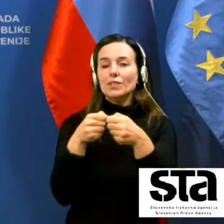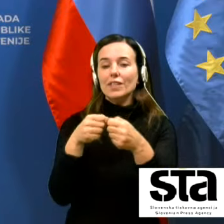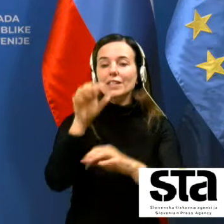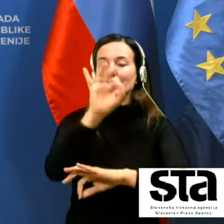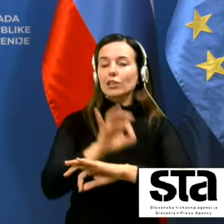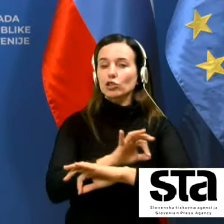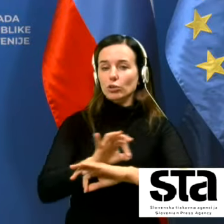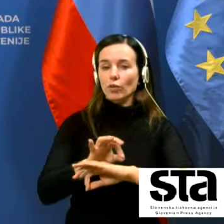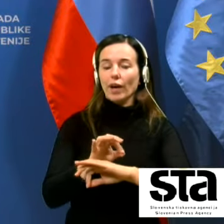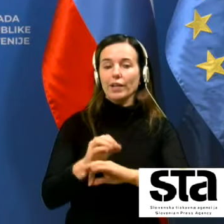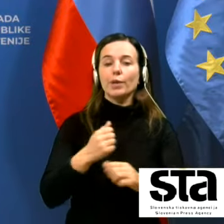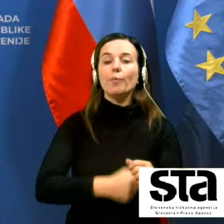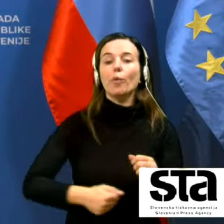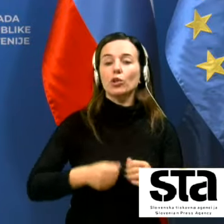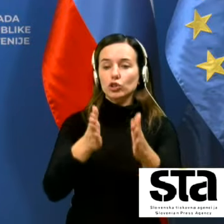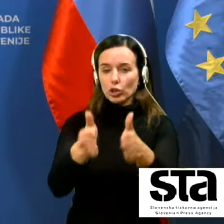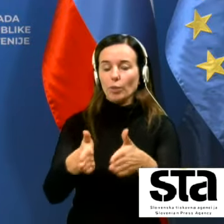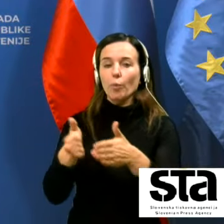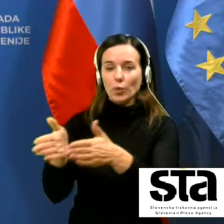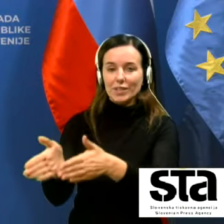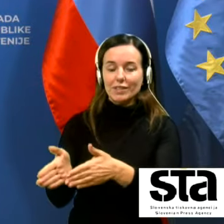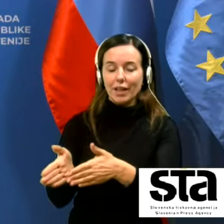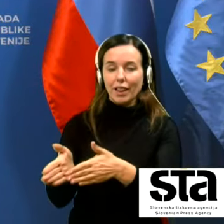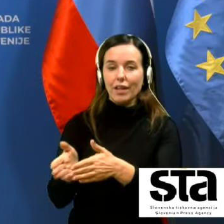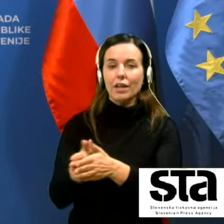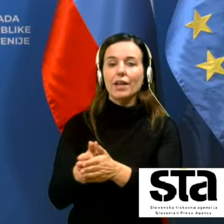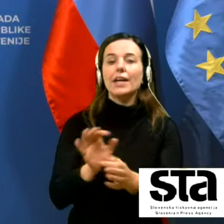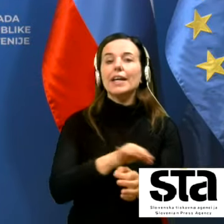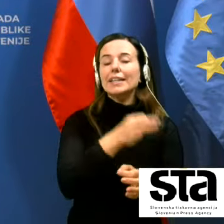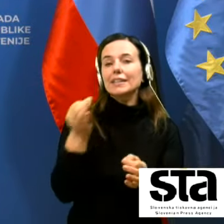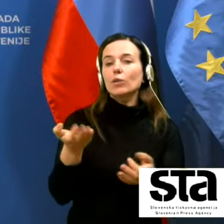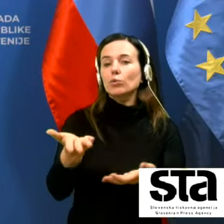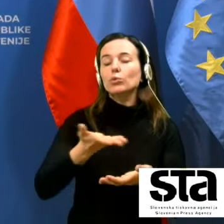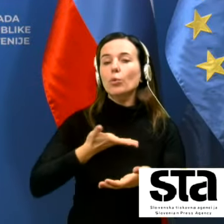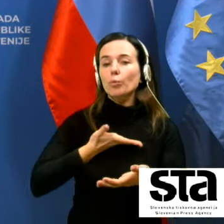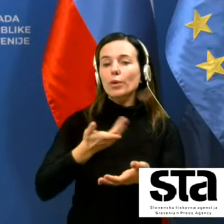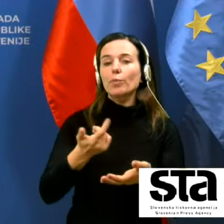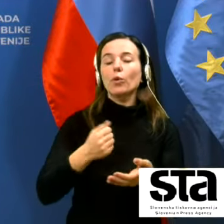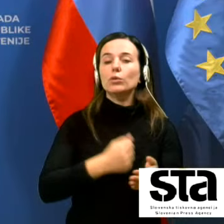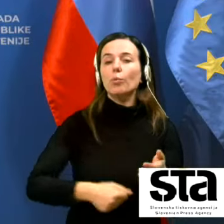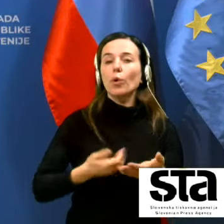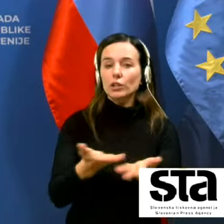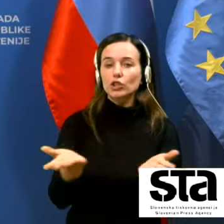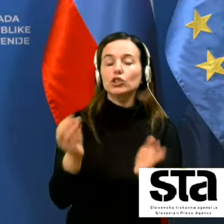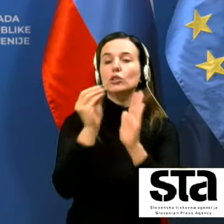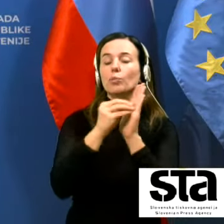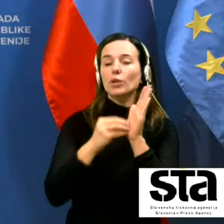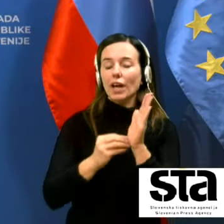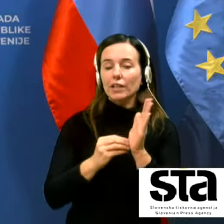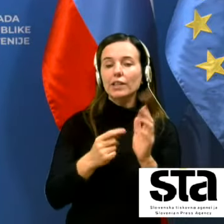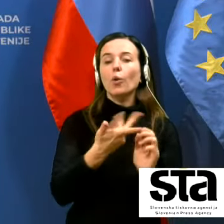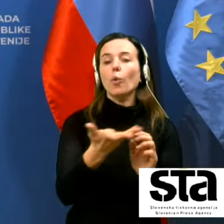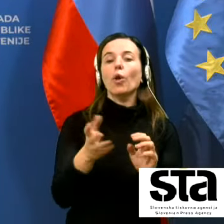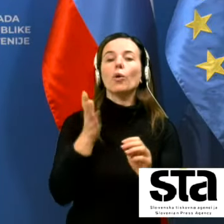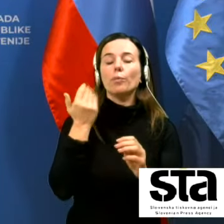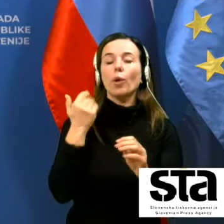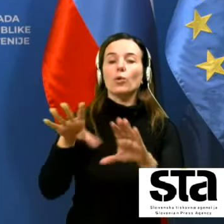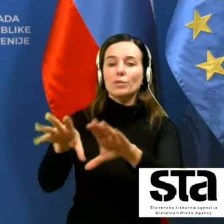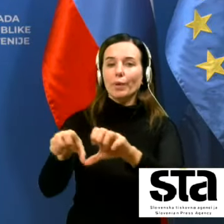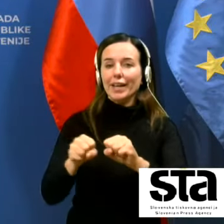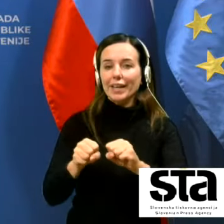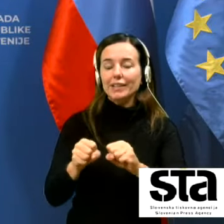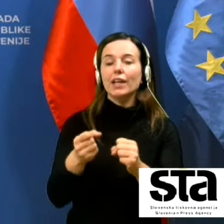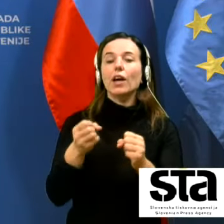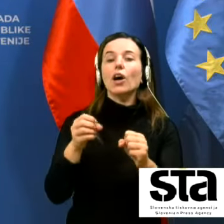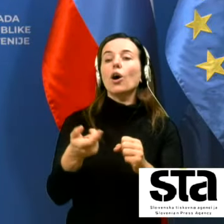načrtovanje bolniških postelj jaz dnevno dobim od bolnišnic vse podatke koliko je bilo sprejetih bolnikov koliko